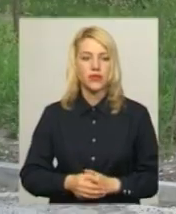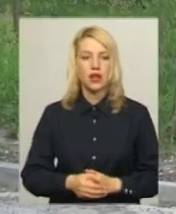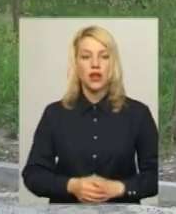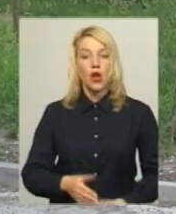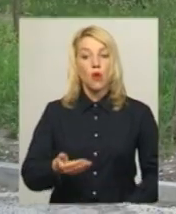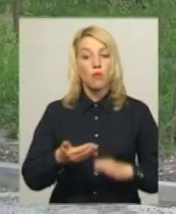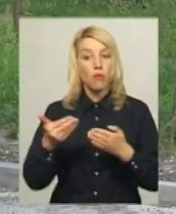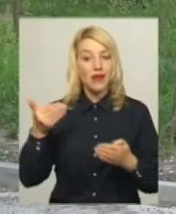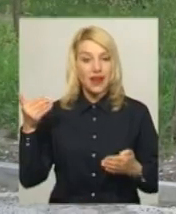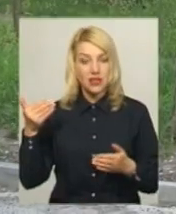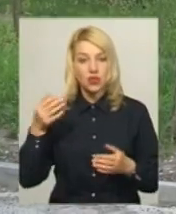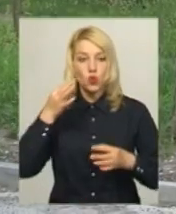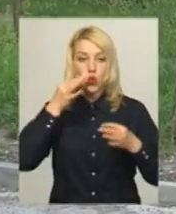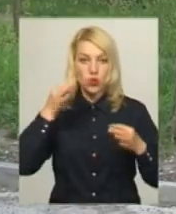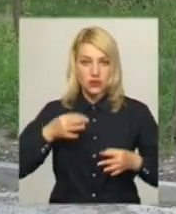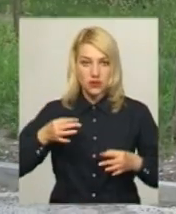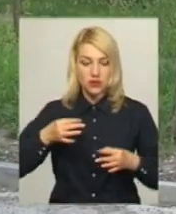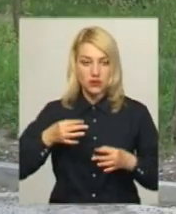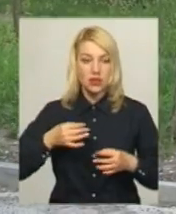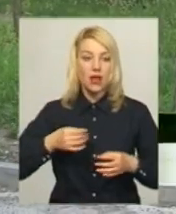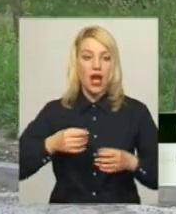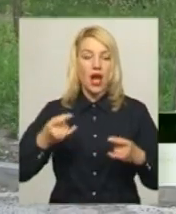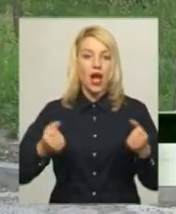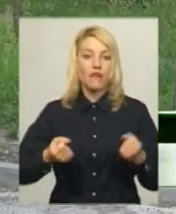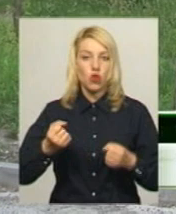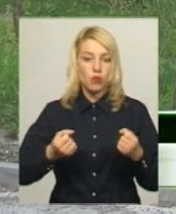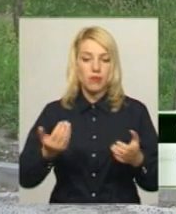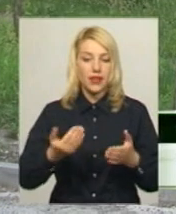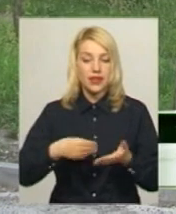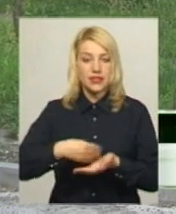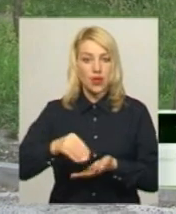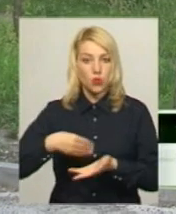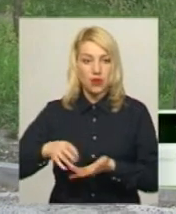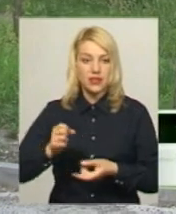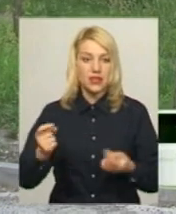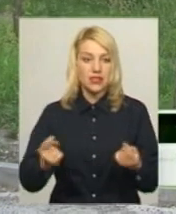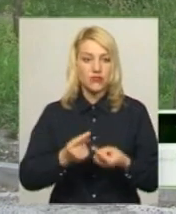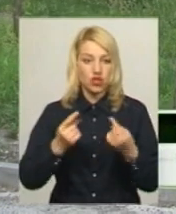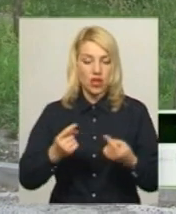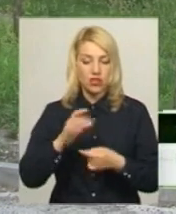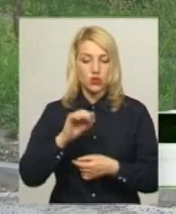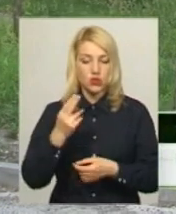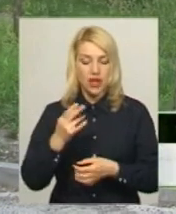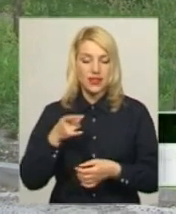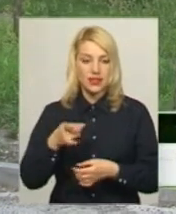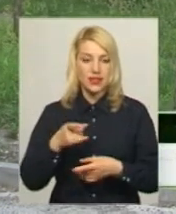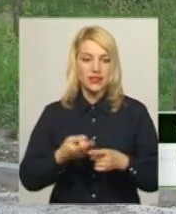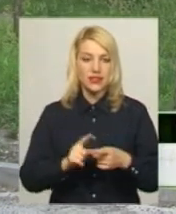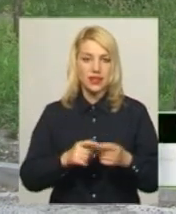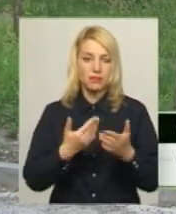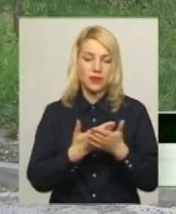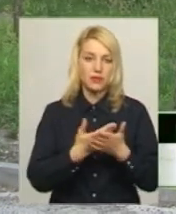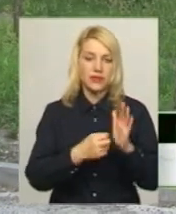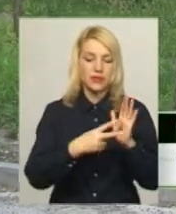Попередній досвід автомобілів, які закуплялися на звичайне соціальне таксі, це орієнтовано десь 17